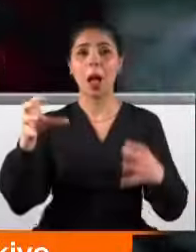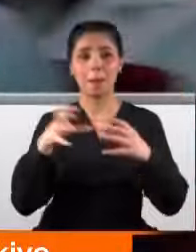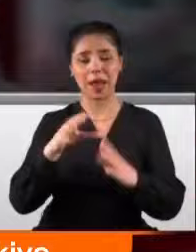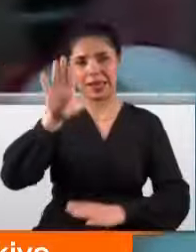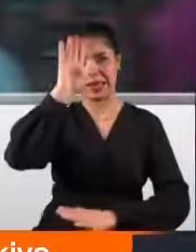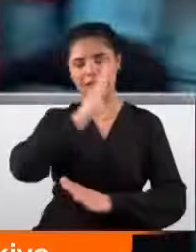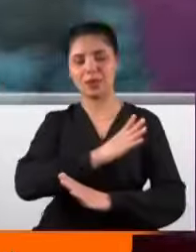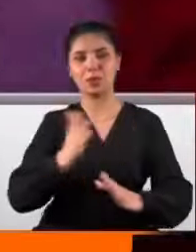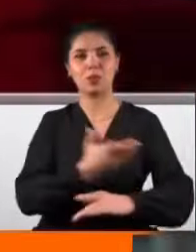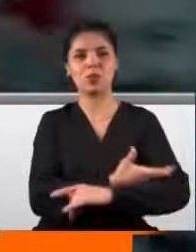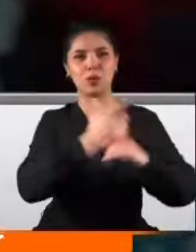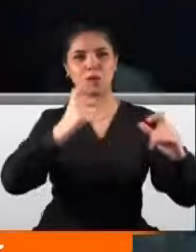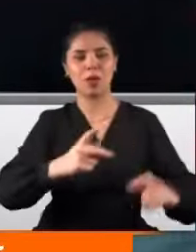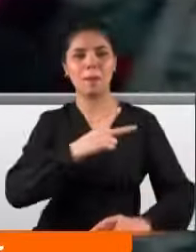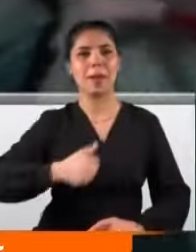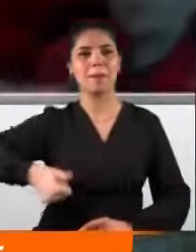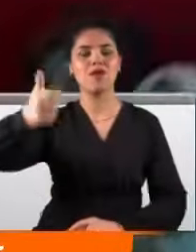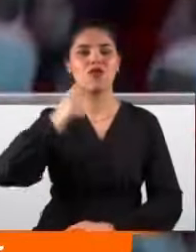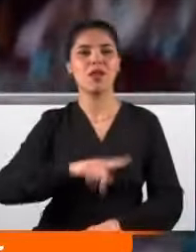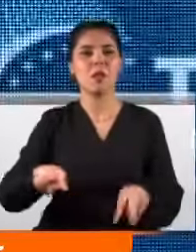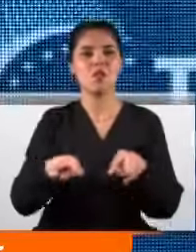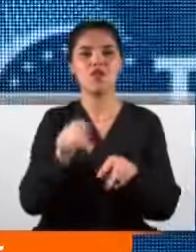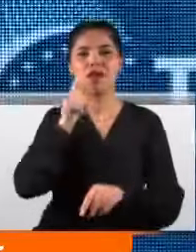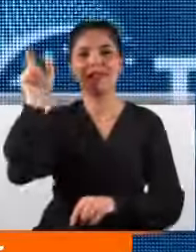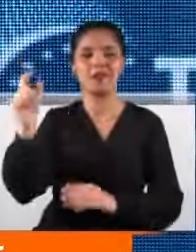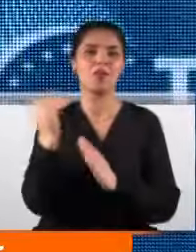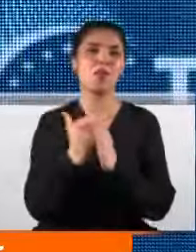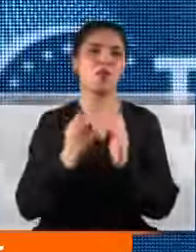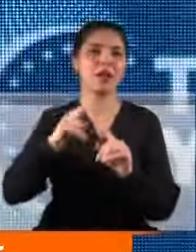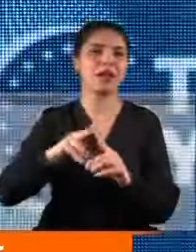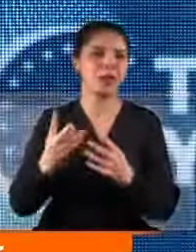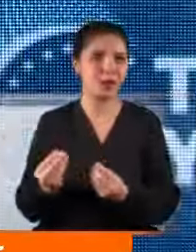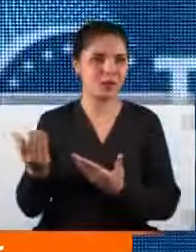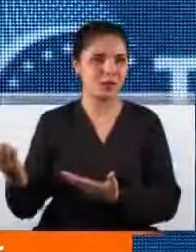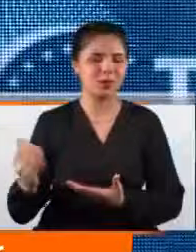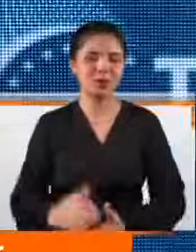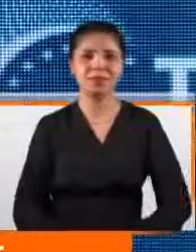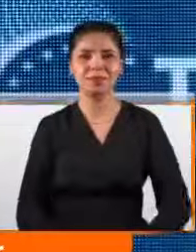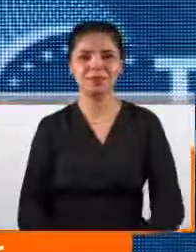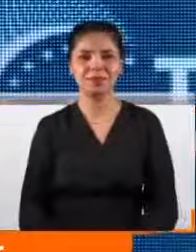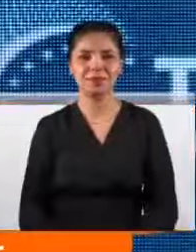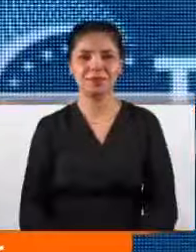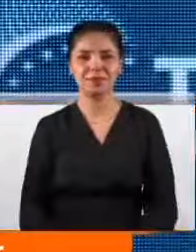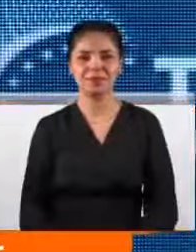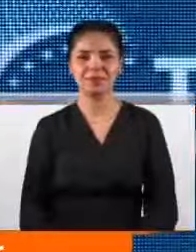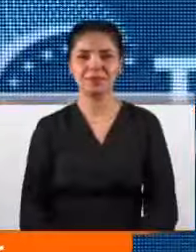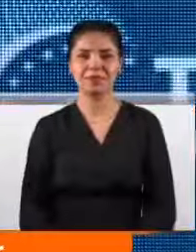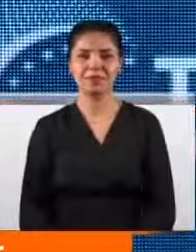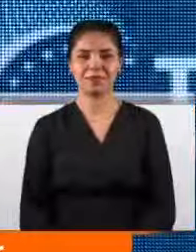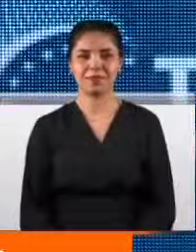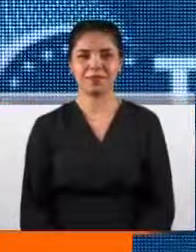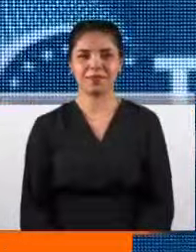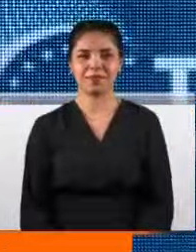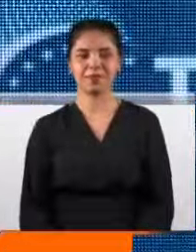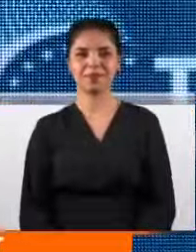İstanbul Büyükşehir Belediye Başkan Adayı Murat Kurum da oradaydı. İstanbul'umuzu kadınlarımızla birlikte büyüteceğiz. 1